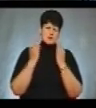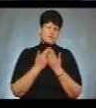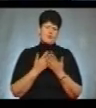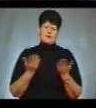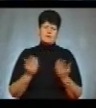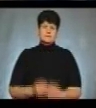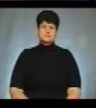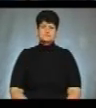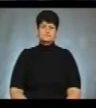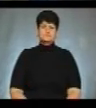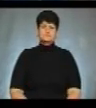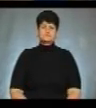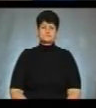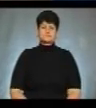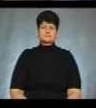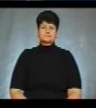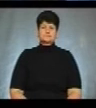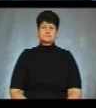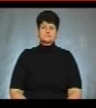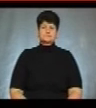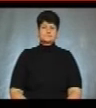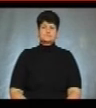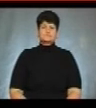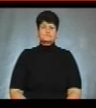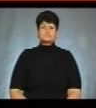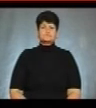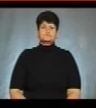Блізнякова, Валентин Грінберг та Вадим Тимофєєв. Новини.